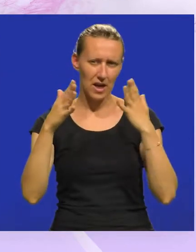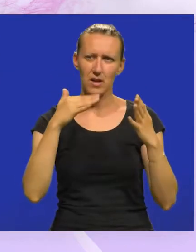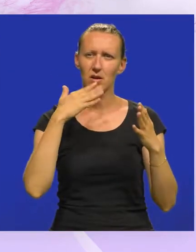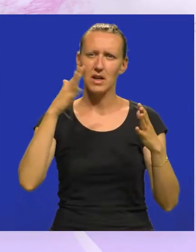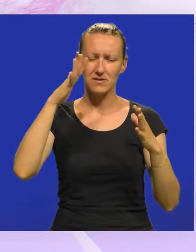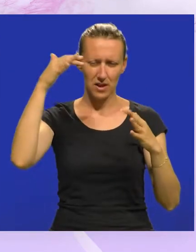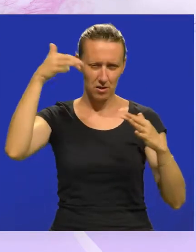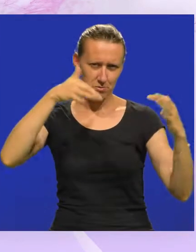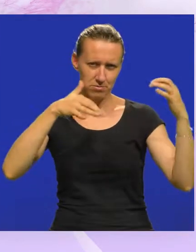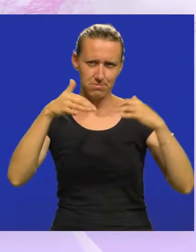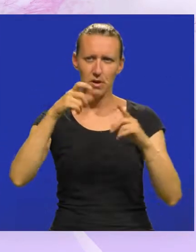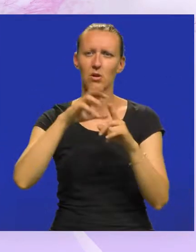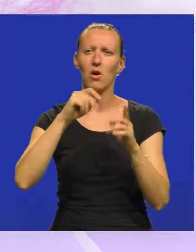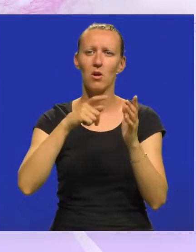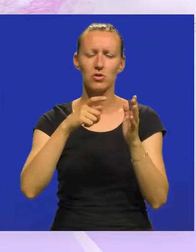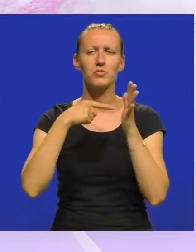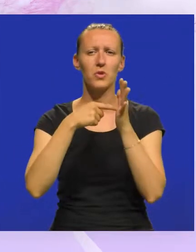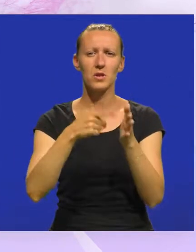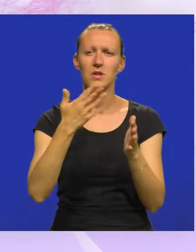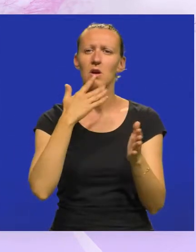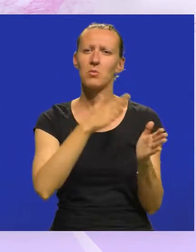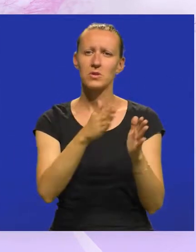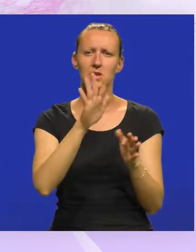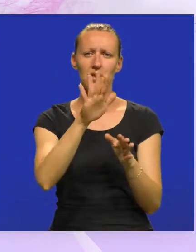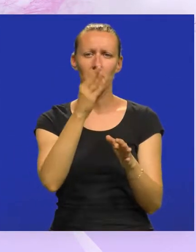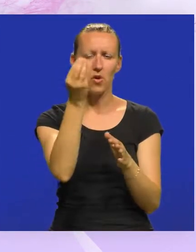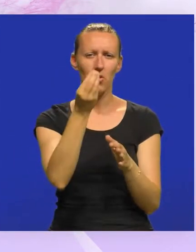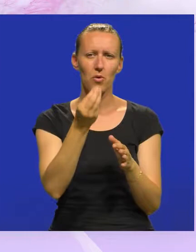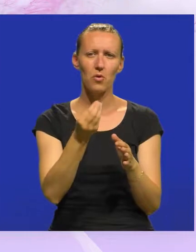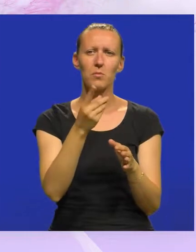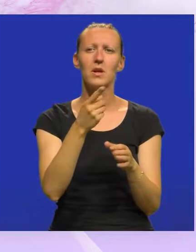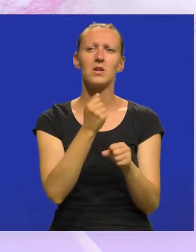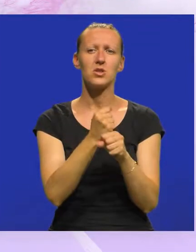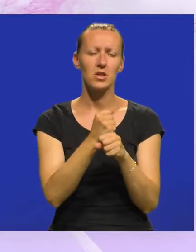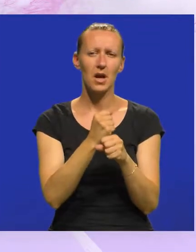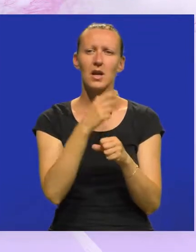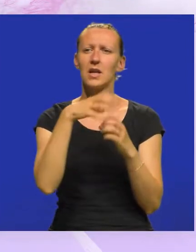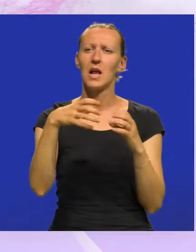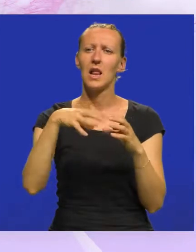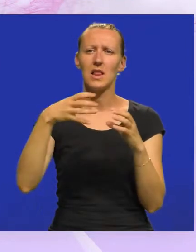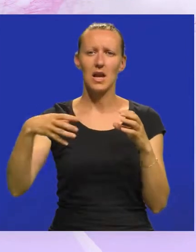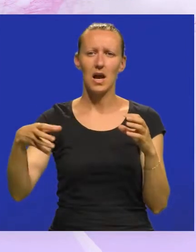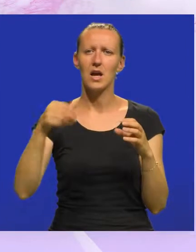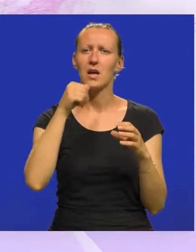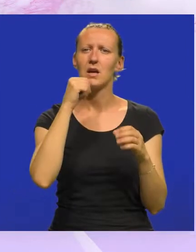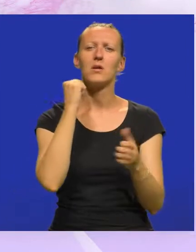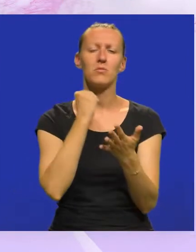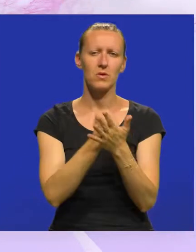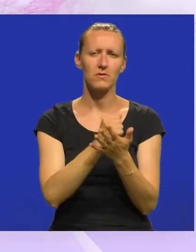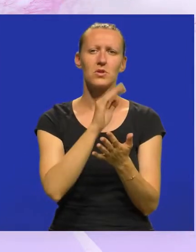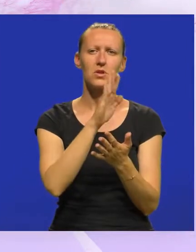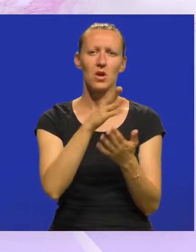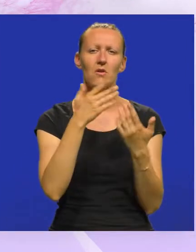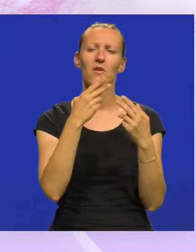penetracije svjetla, Dolić je dokazao kako proces njegovog umjetničkog sazrijevanja i dalje traje i potvrđuje